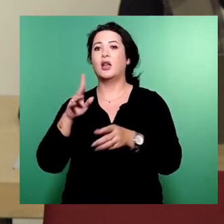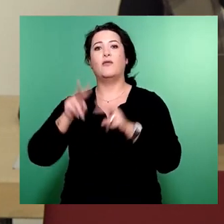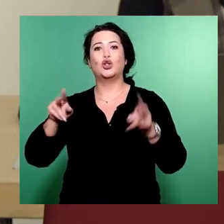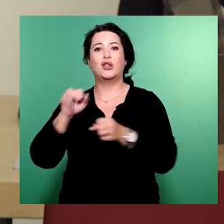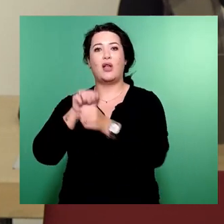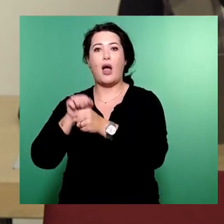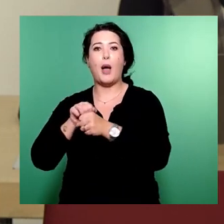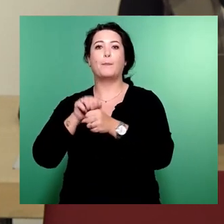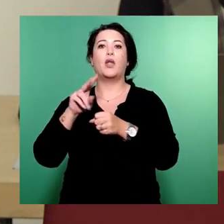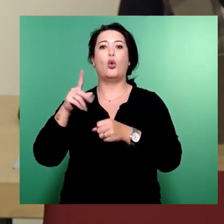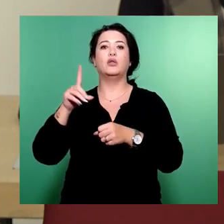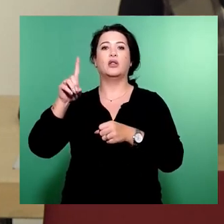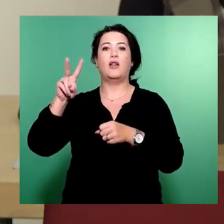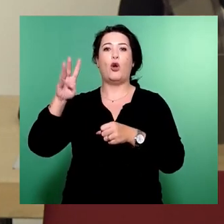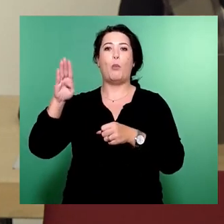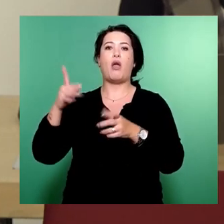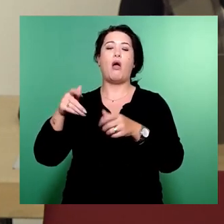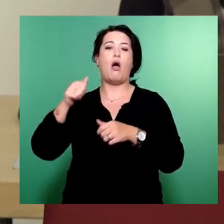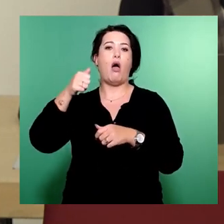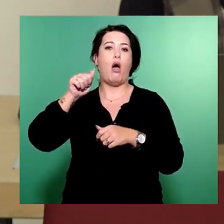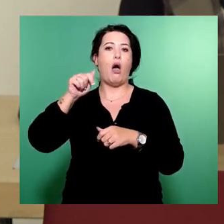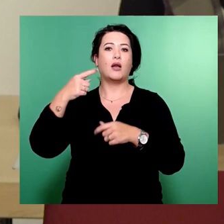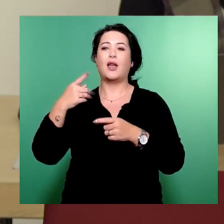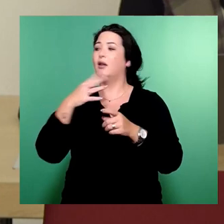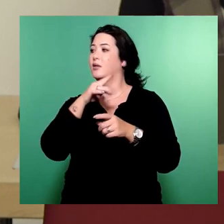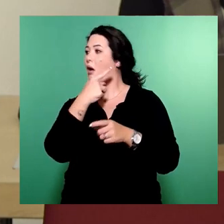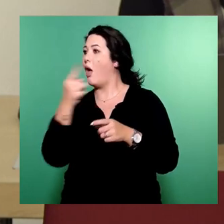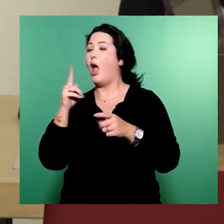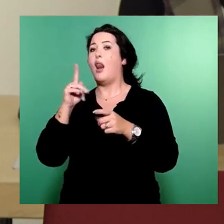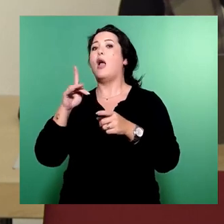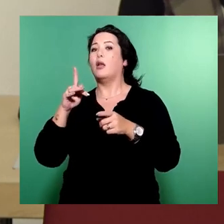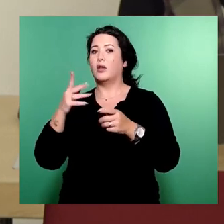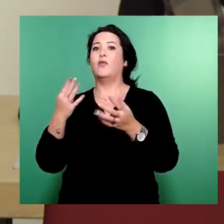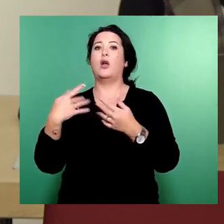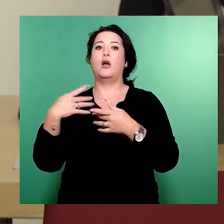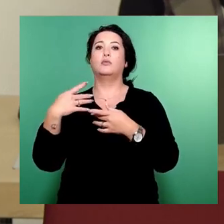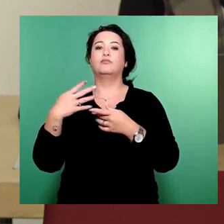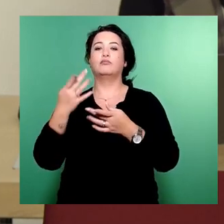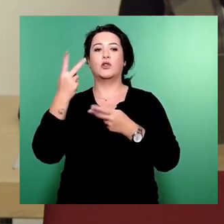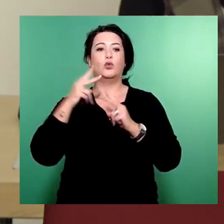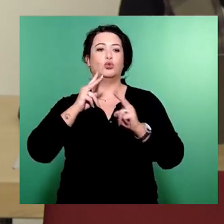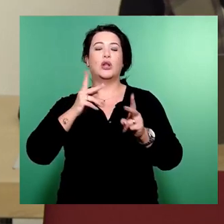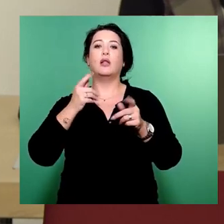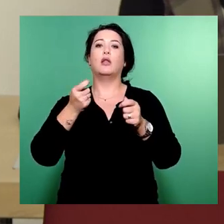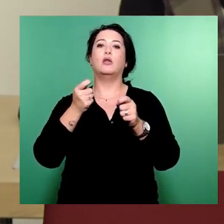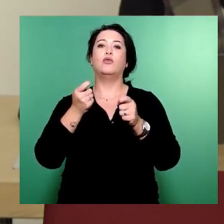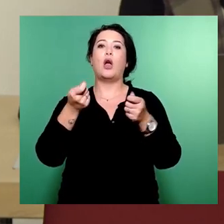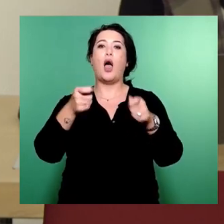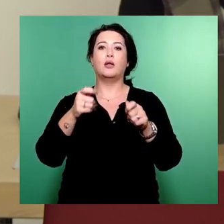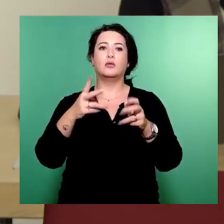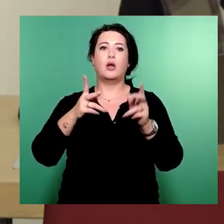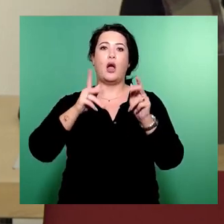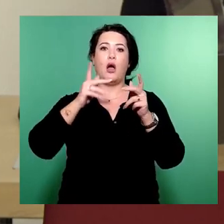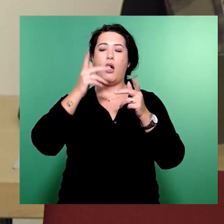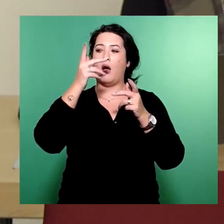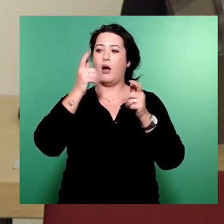durch die Abteilung Straßenverkehrsbehörde im Straßentiefbauamt angeordnet. Wie Sie schon sagten, eine verkehrsrechtliche Anordnung und zwar am 8. Dezember